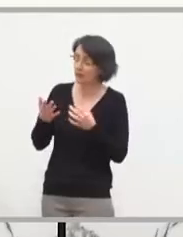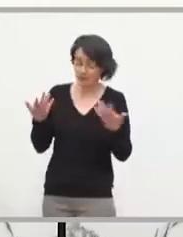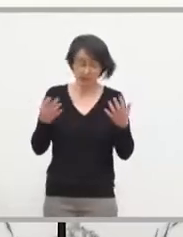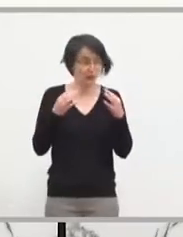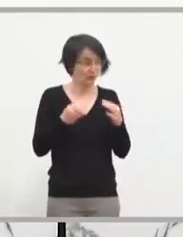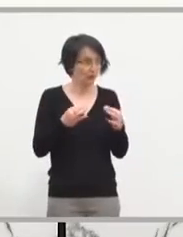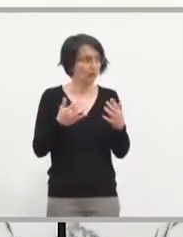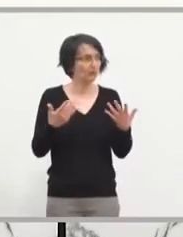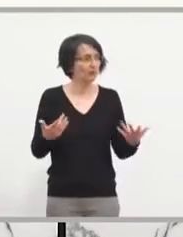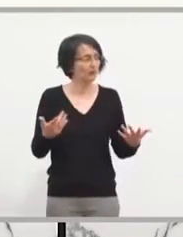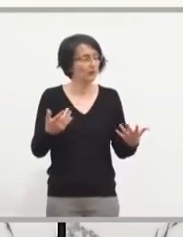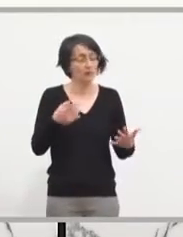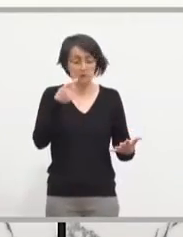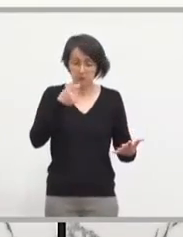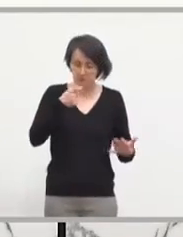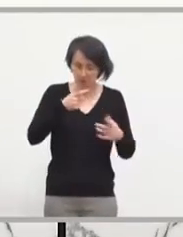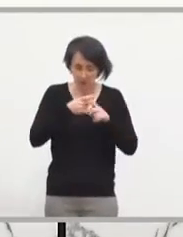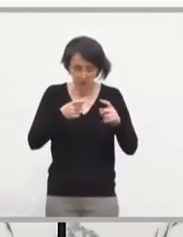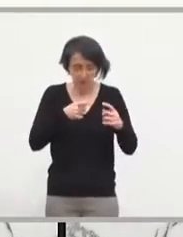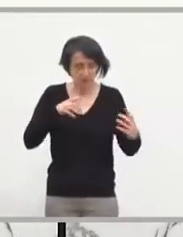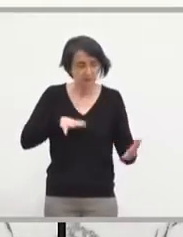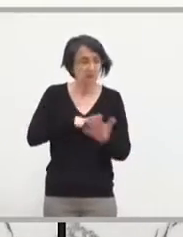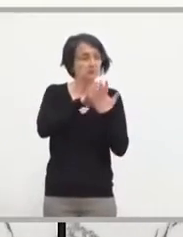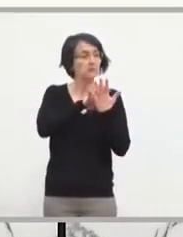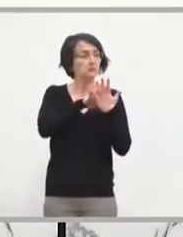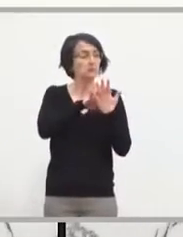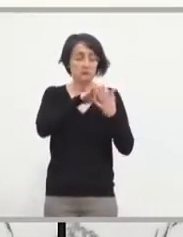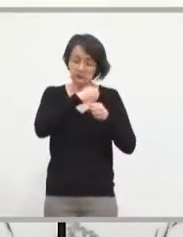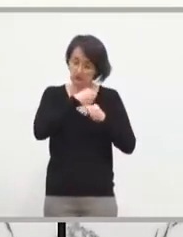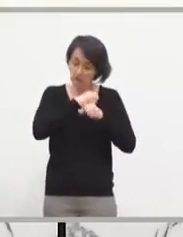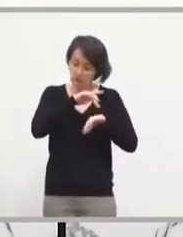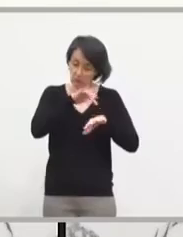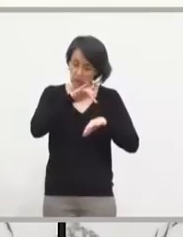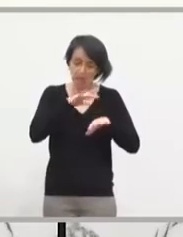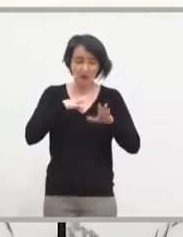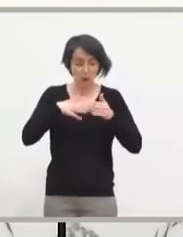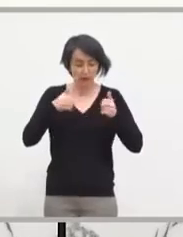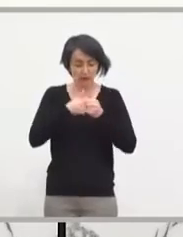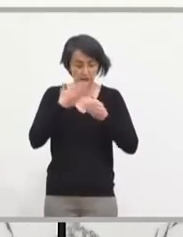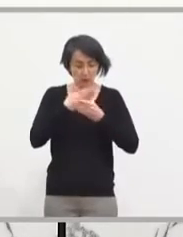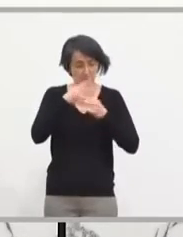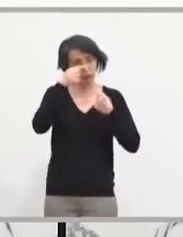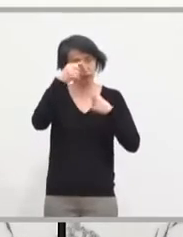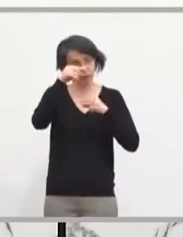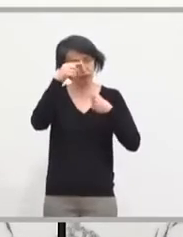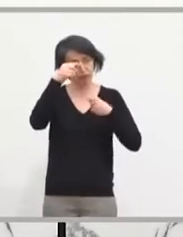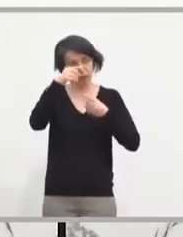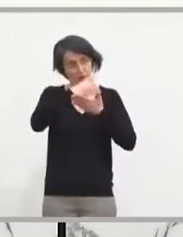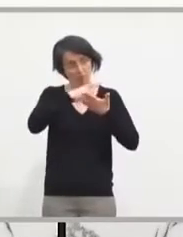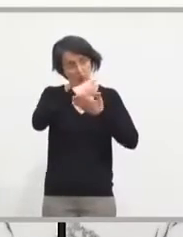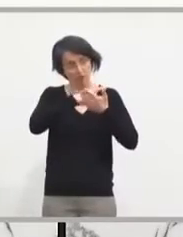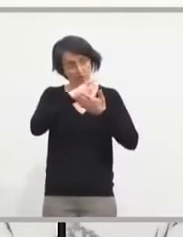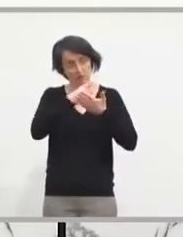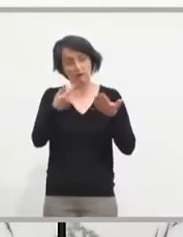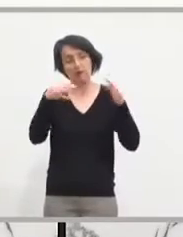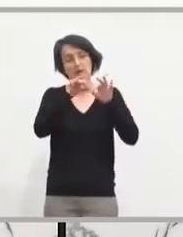avec grande courtoisie. D'accord. C'est merveilleux. avons travaillé, défendu nos collectivités, nos dossiers et nous avons convenu de